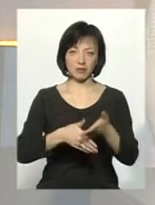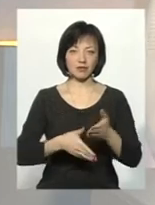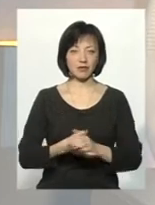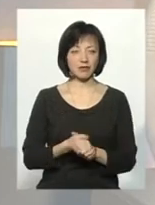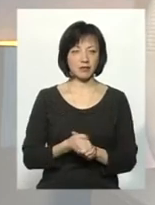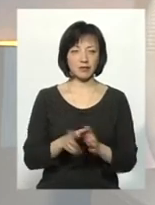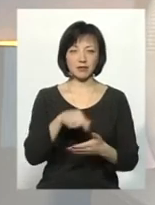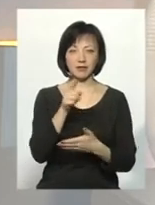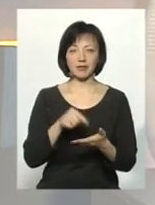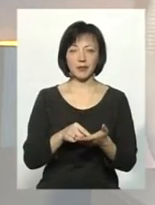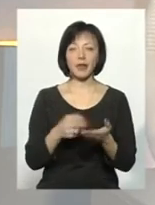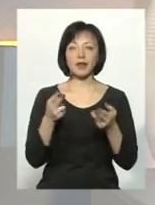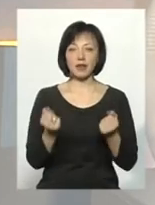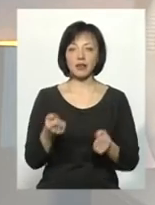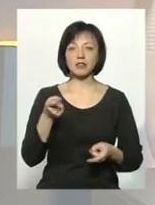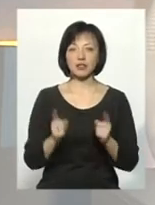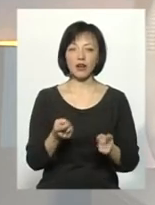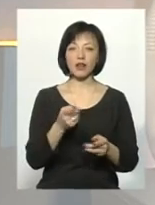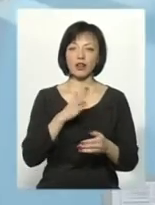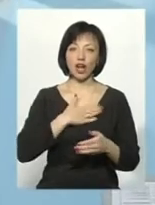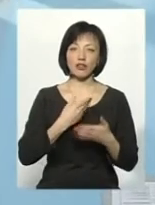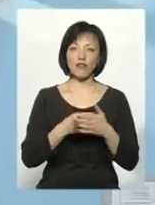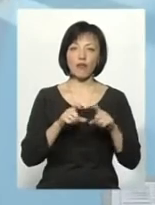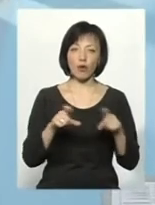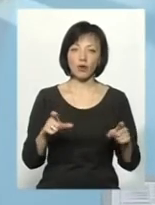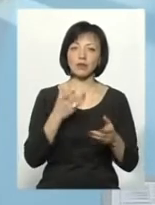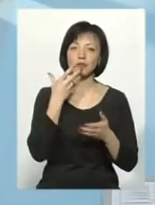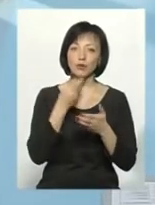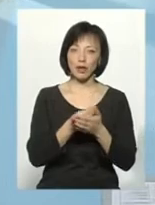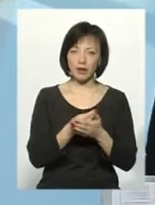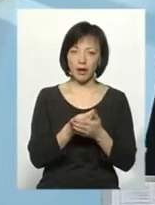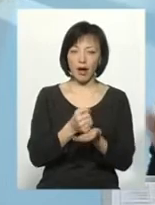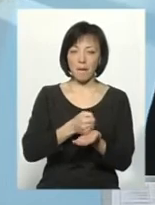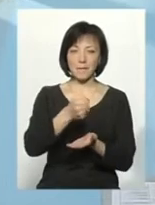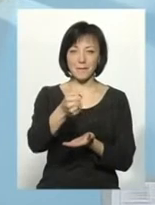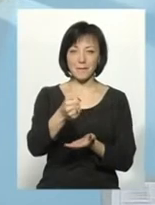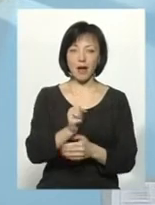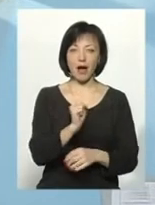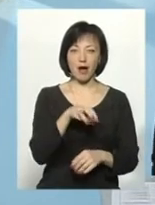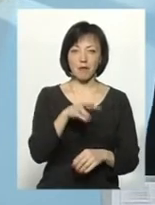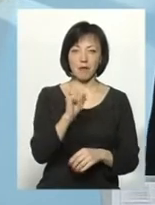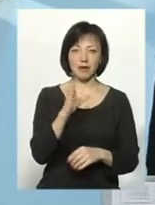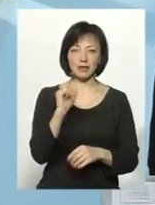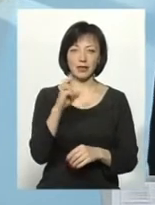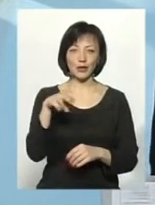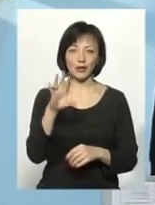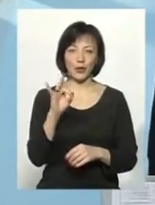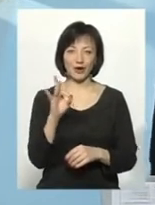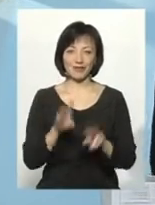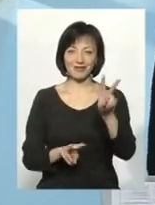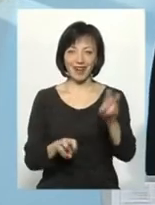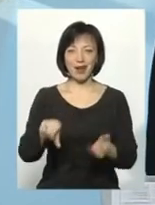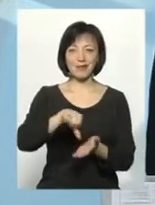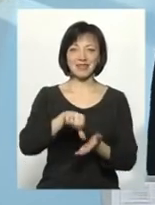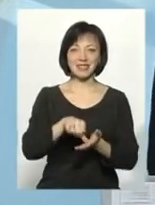фонді? Так, звичайно, фонд «Серце до серця» має своїх амбасадорів. От таке слово ми використовуємо. Представництві. Так,